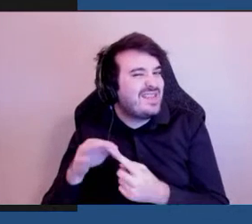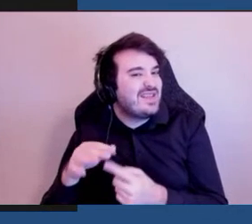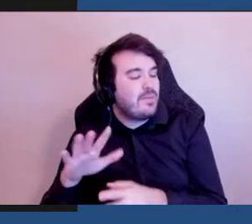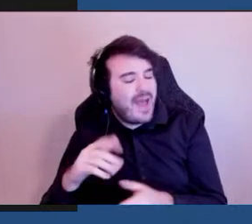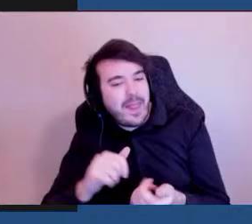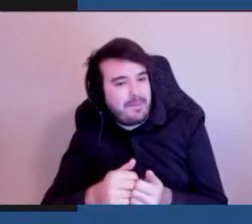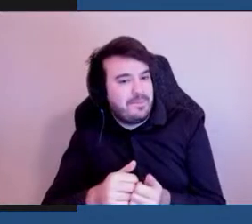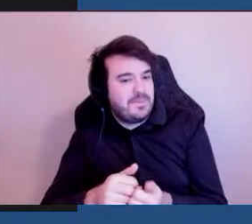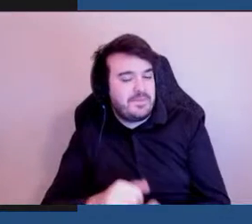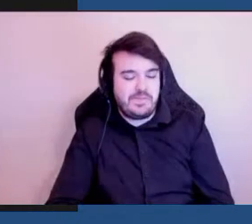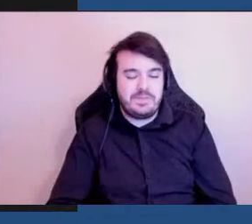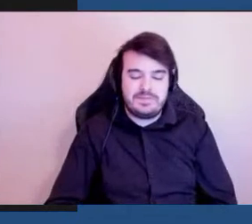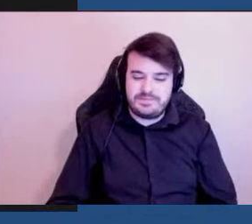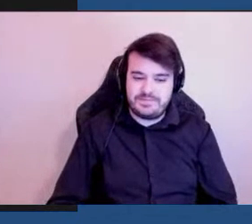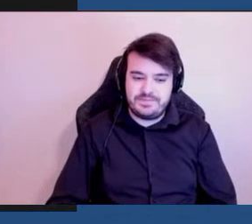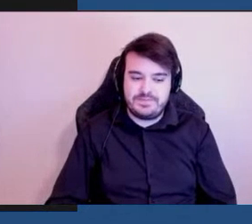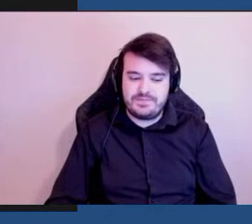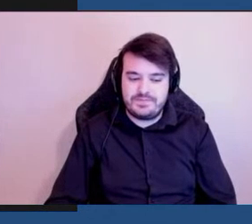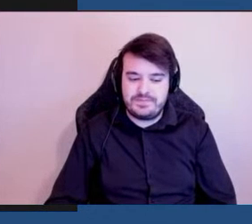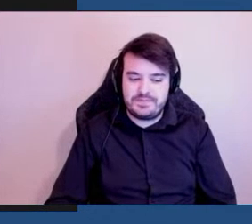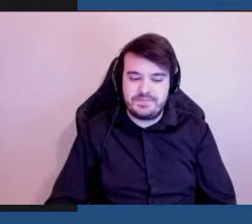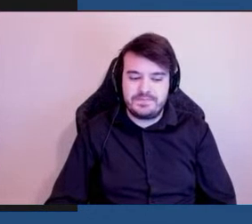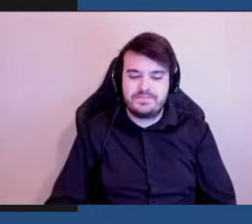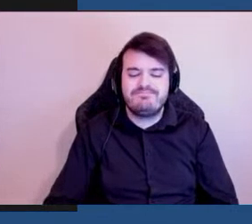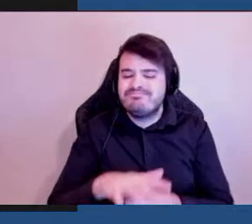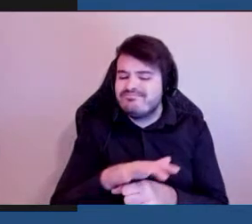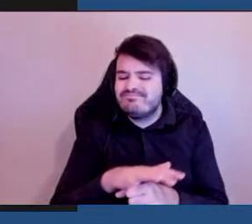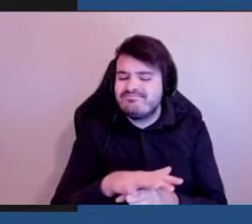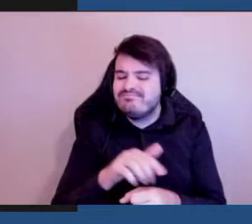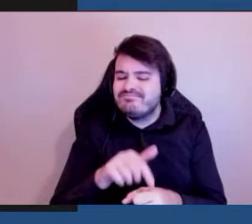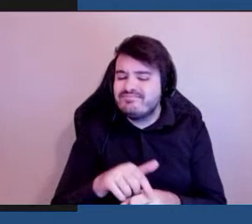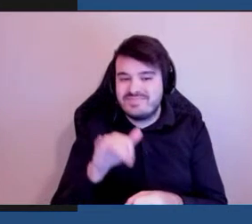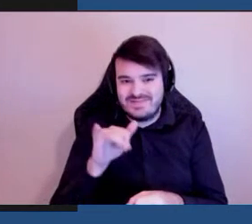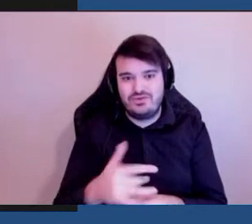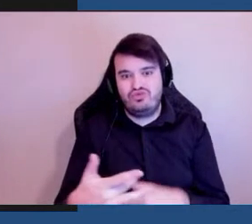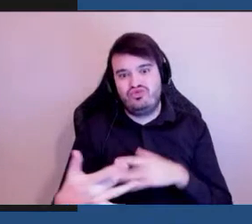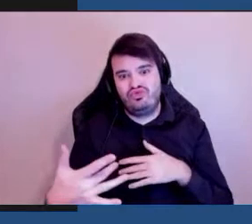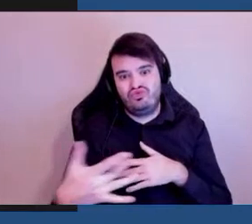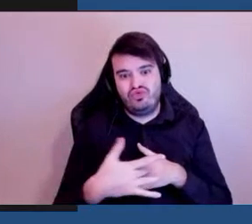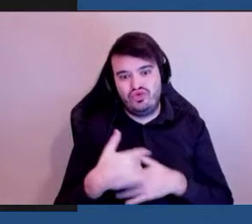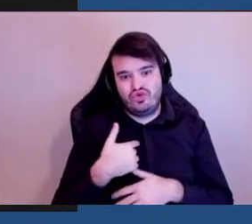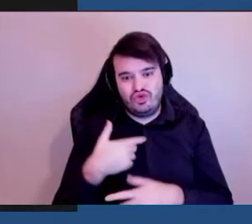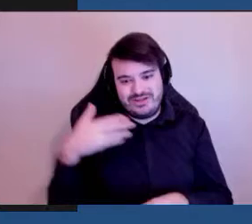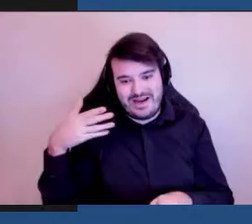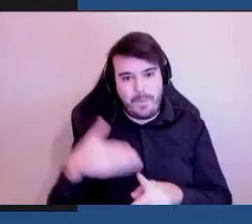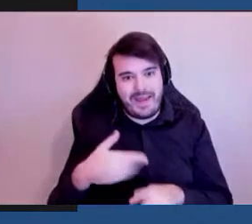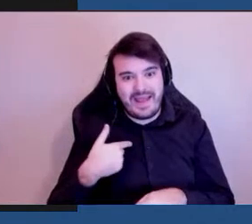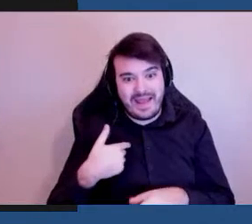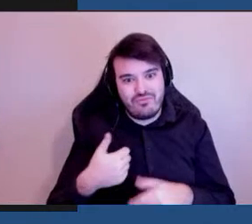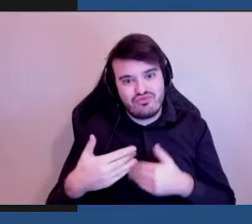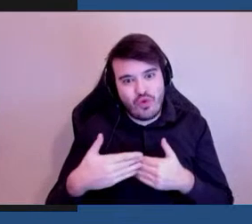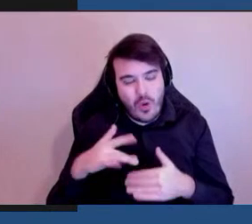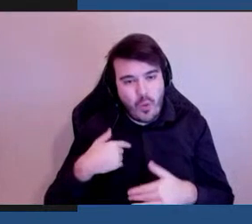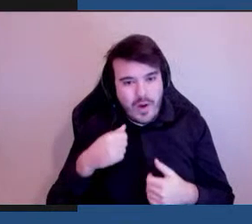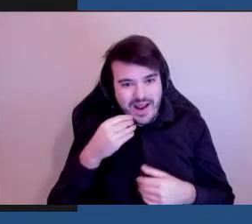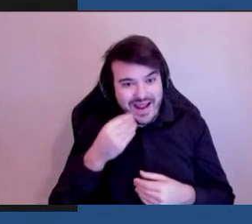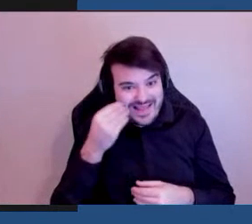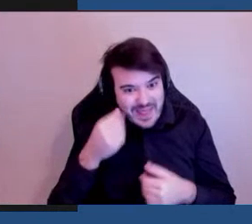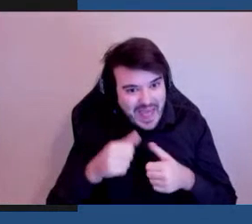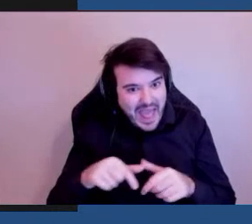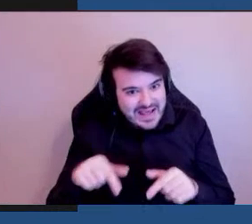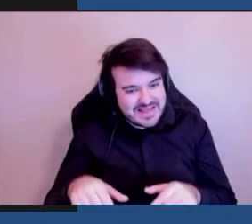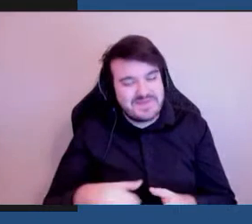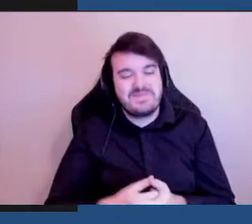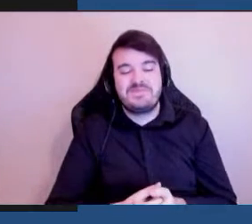questions locales ce sont ces questions-là qui nous touchent de plus près depuis la